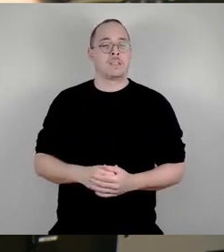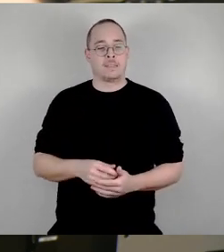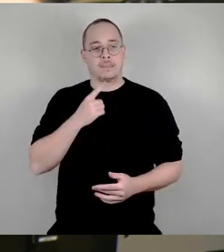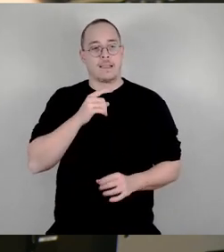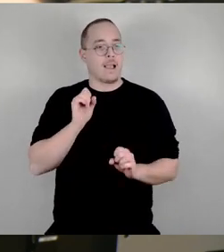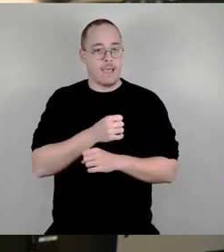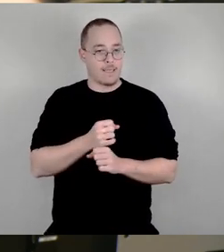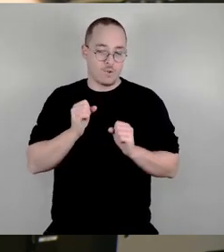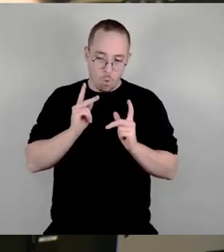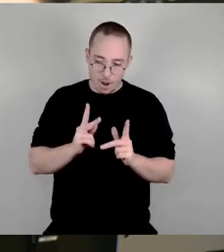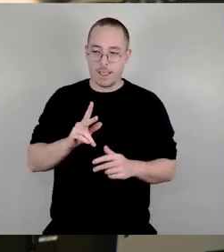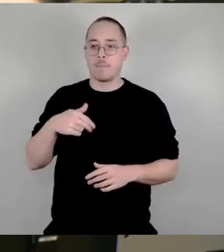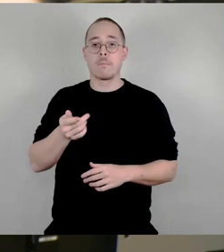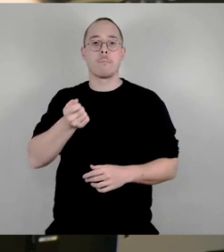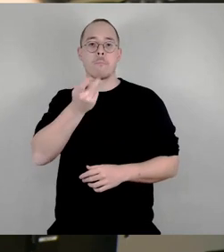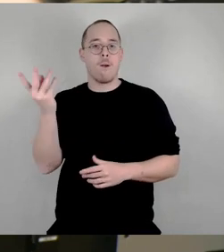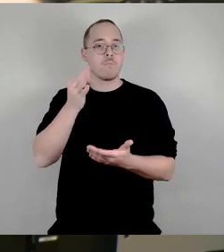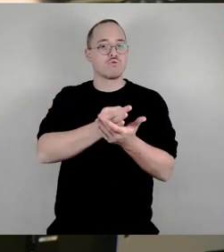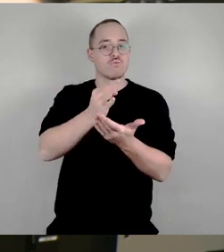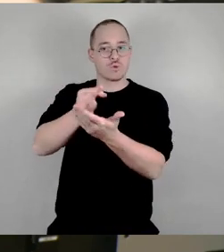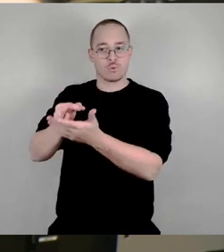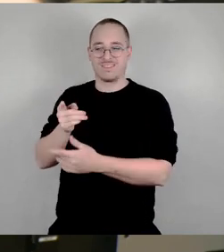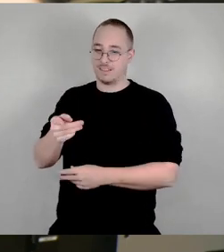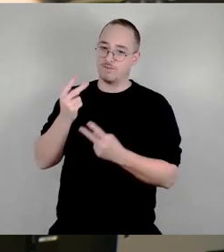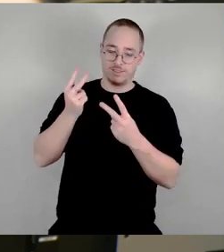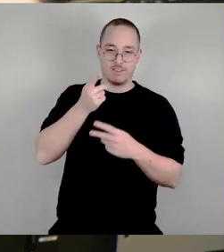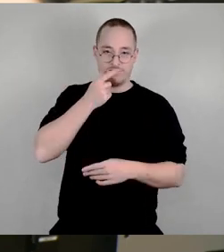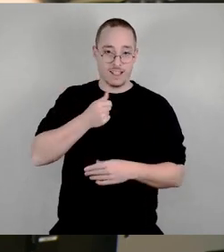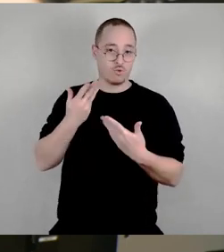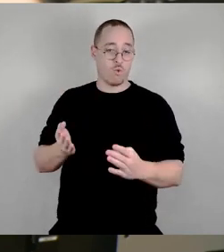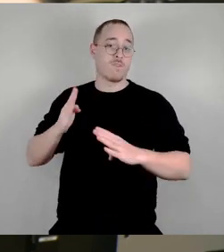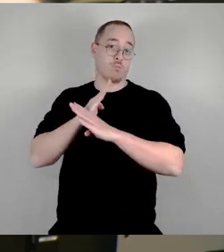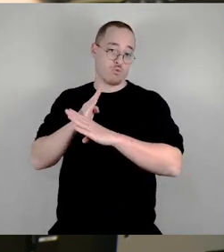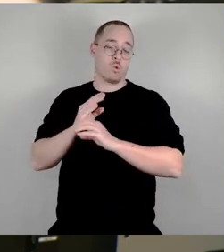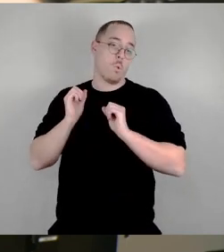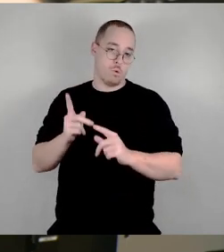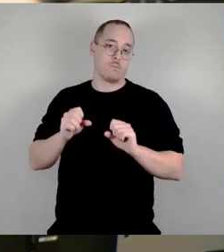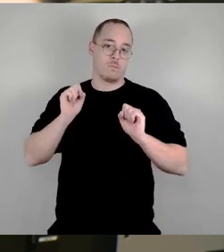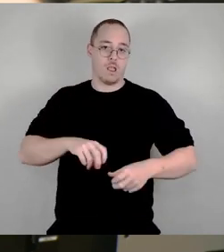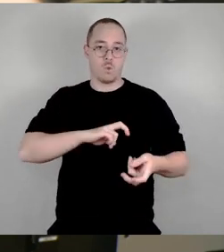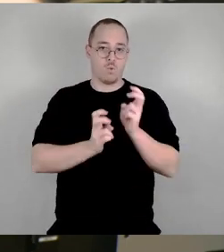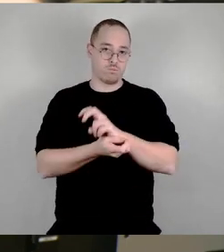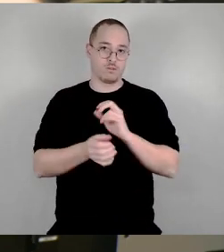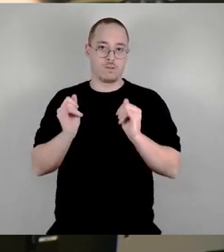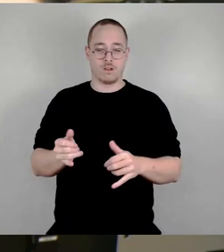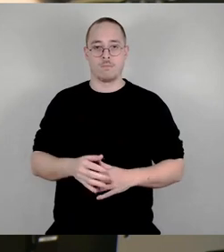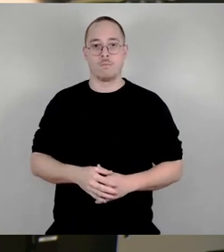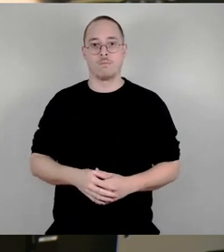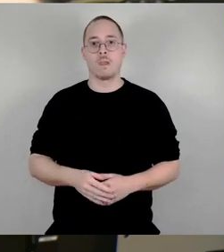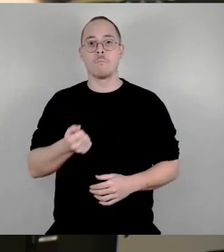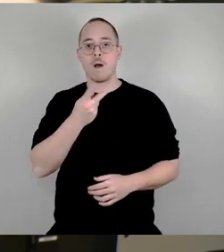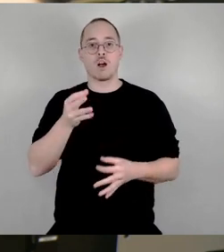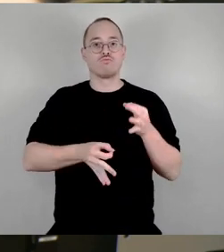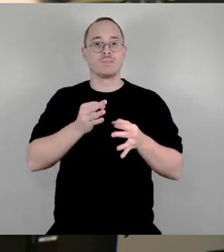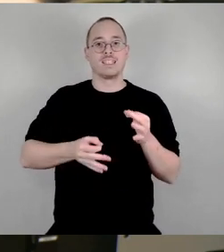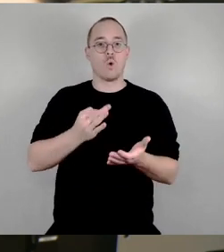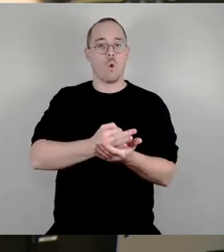Punkten wollen wir das Verstärkerverbot. Das wird jetzt auch umgesetzt. Wir haben einige Spielorte, die ganz schwierig sind, komplett rausgestrichen aus